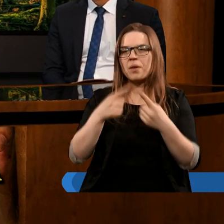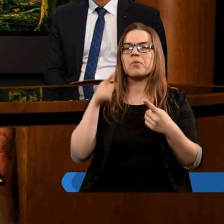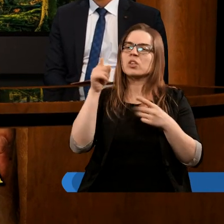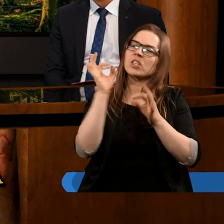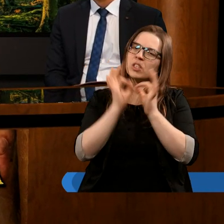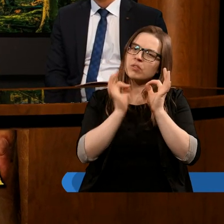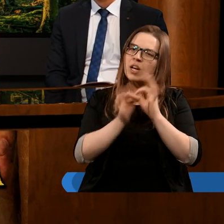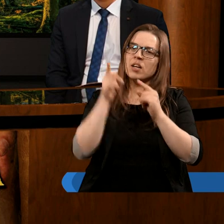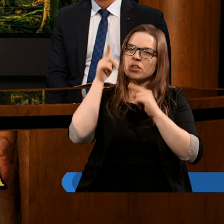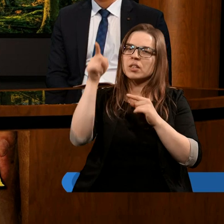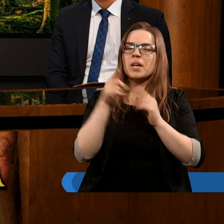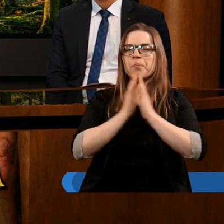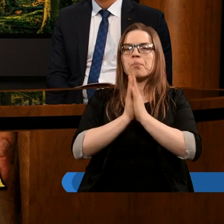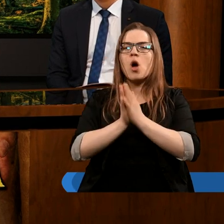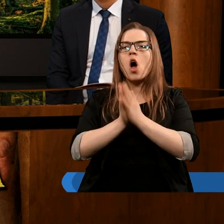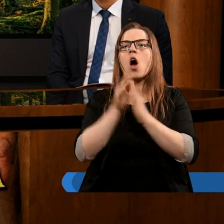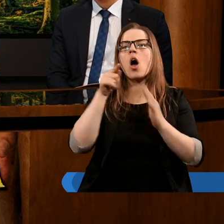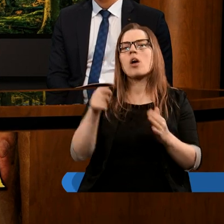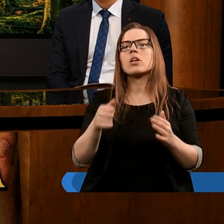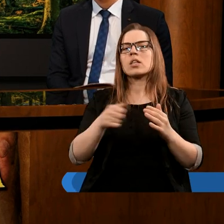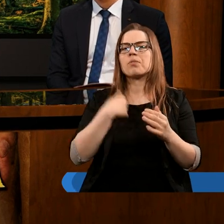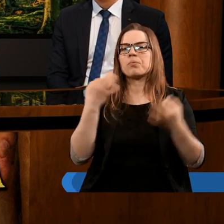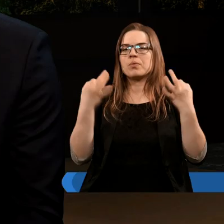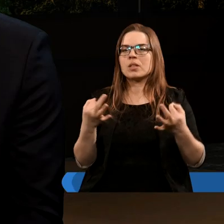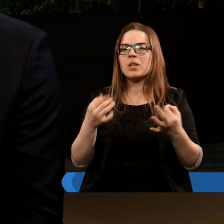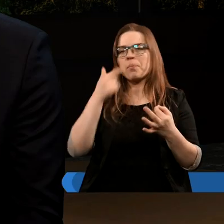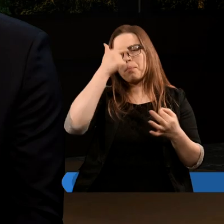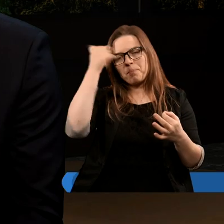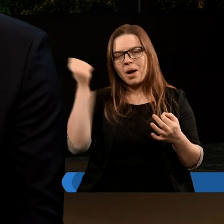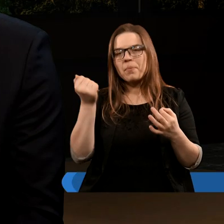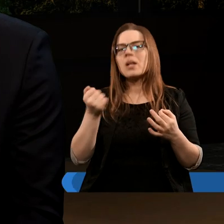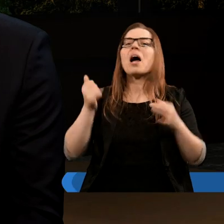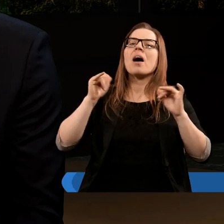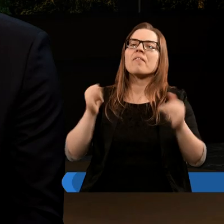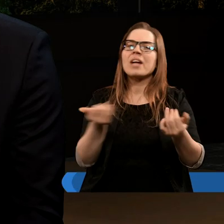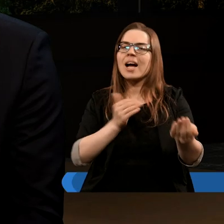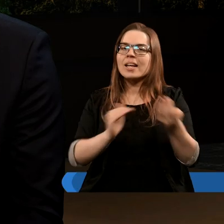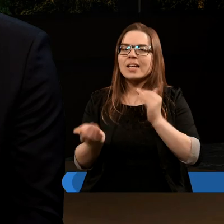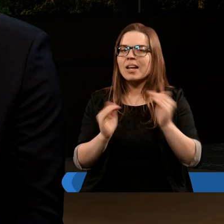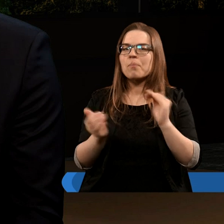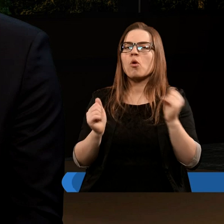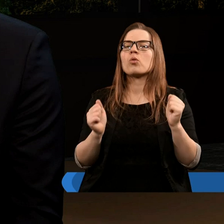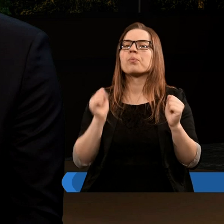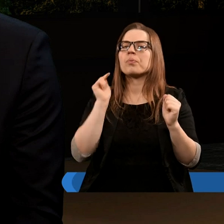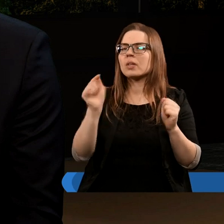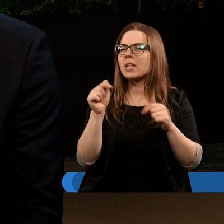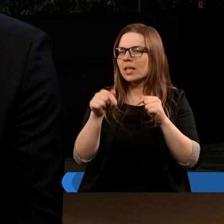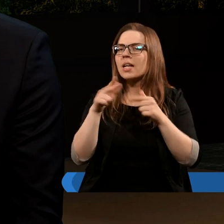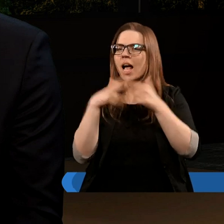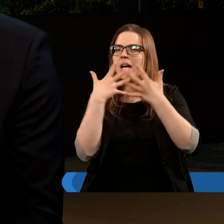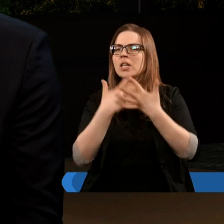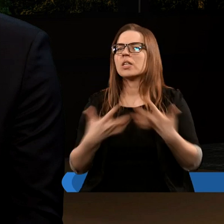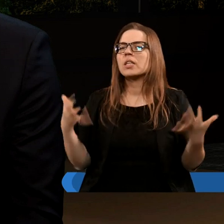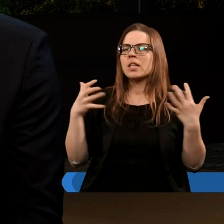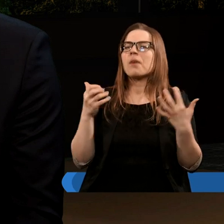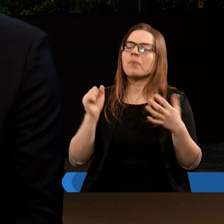Boże, w szczególności Ciebie prosimy o to, abyśmy dzisiaj pamiętali, w jaki sposób też tutaj na